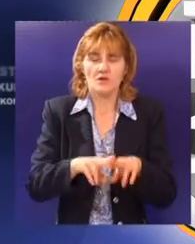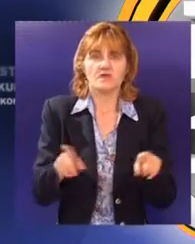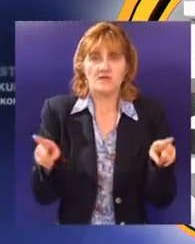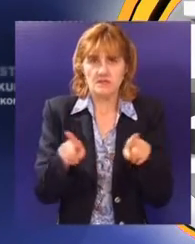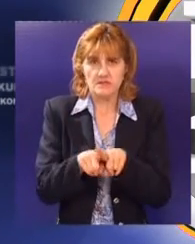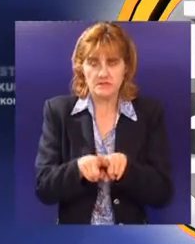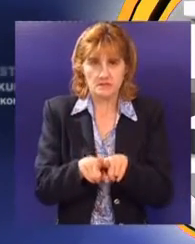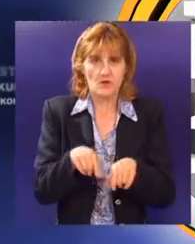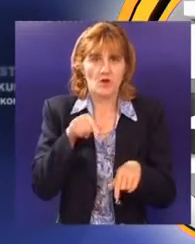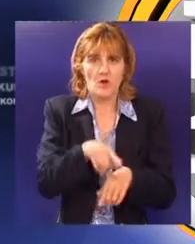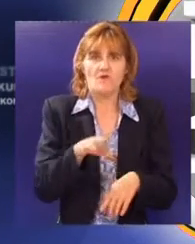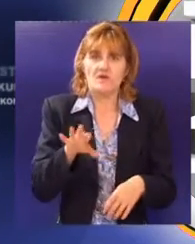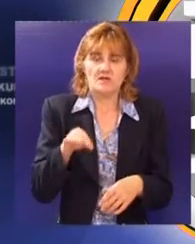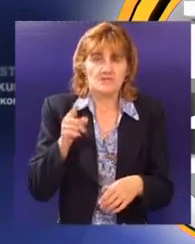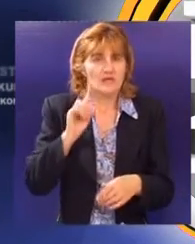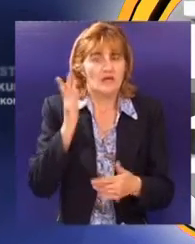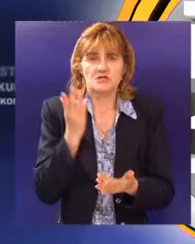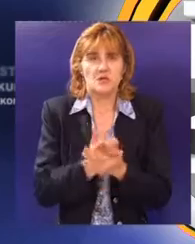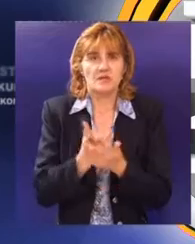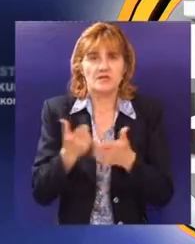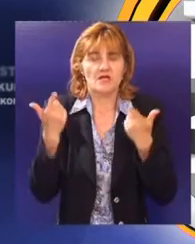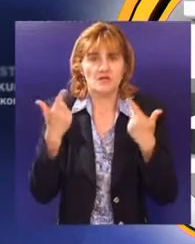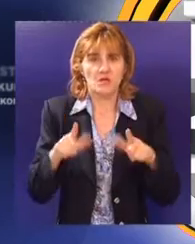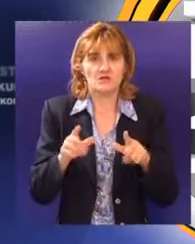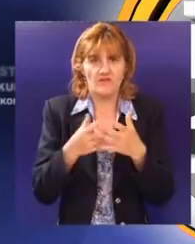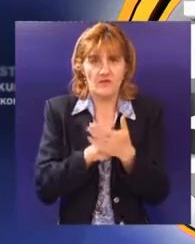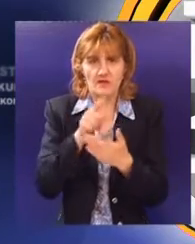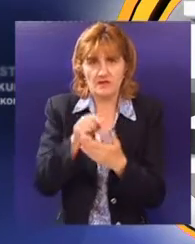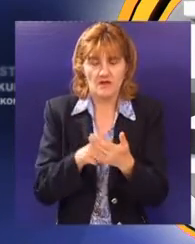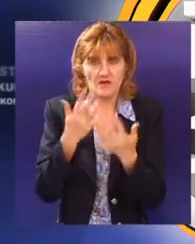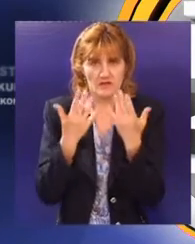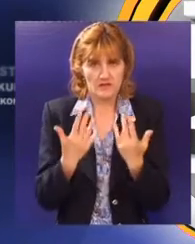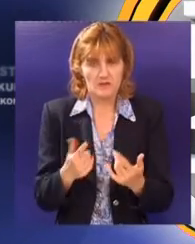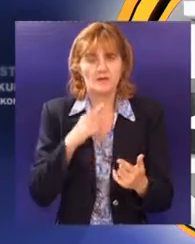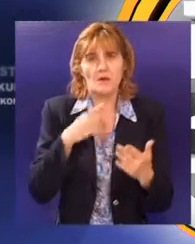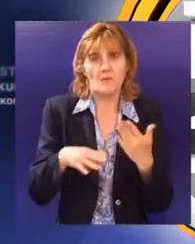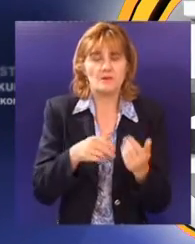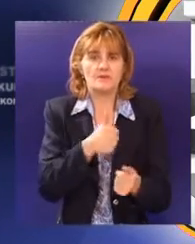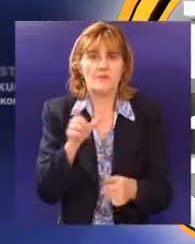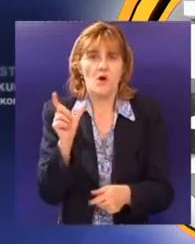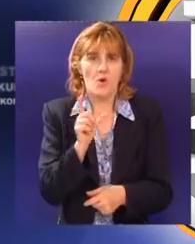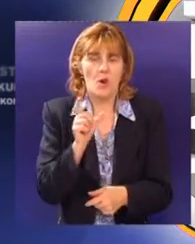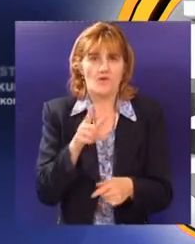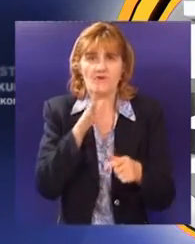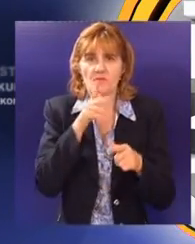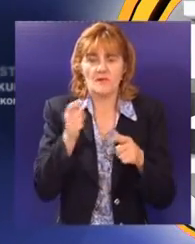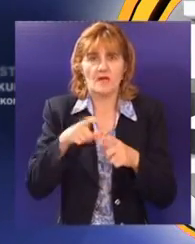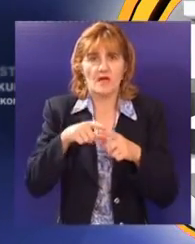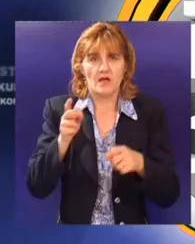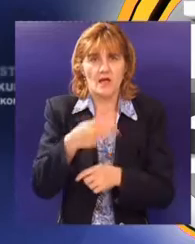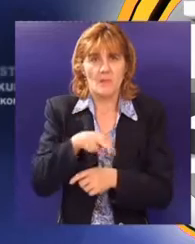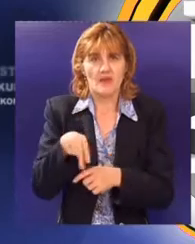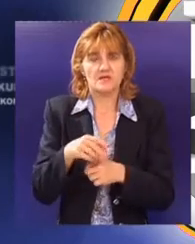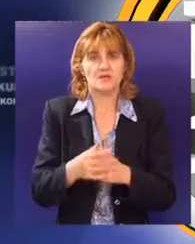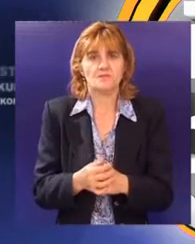ista. Na ispitu iz matematike neće biti dozvoljena upotreba digitrona i drugih elektronskih pomagala, već samo olovka i pribor za geometriju.